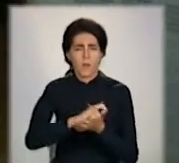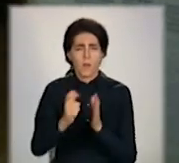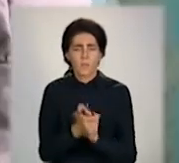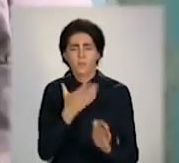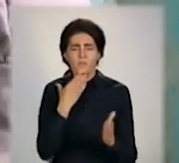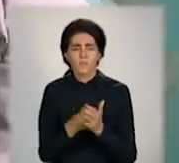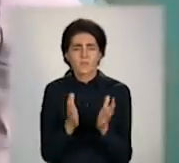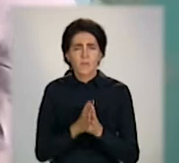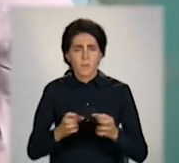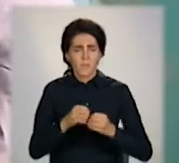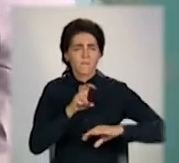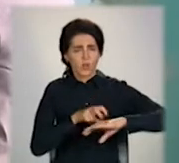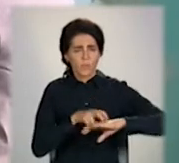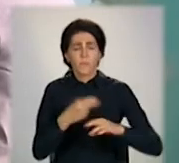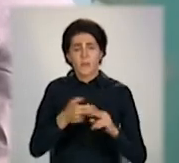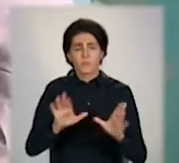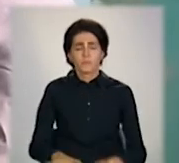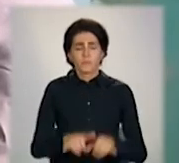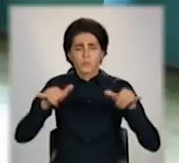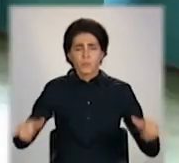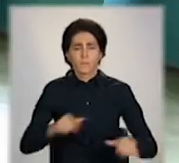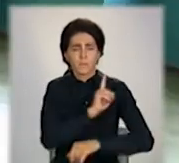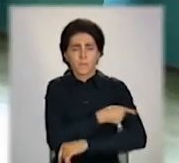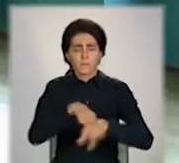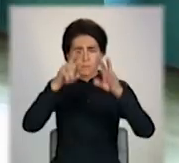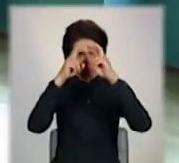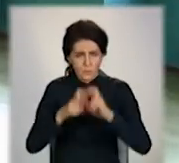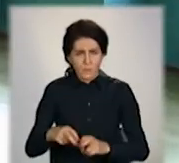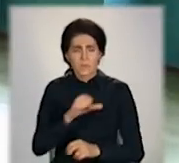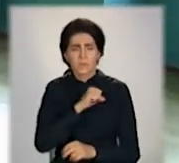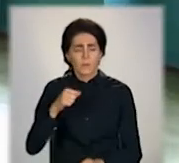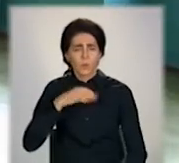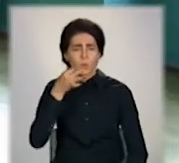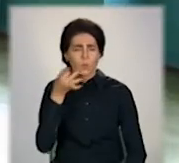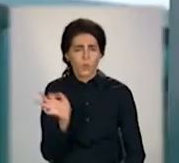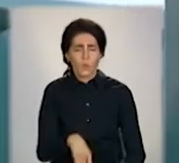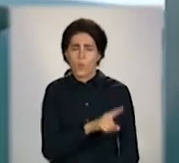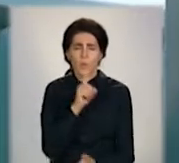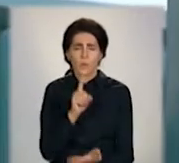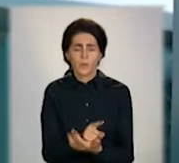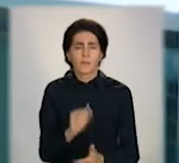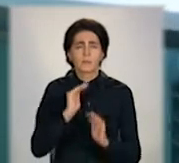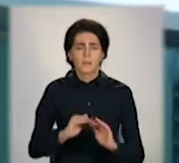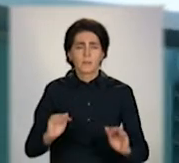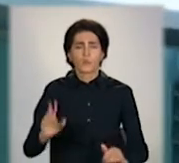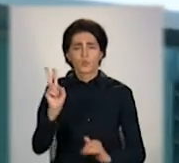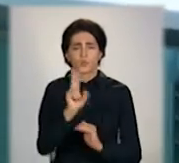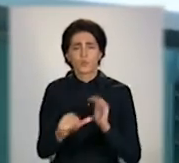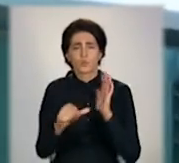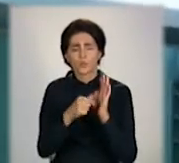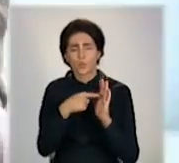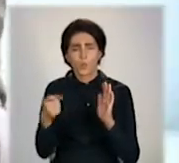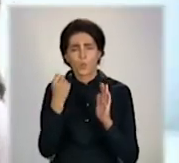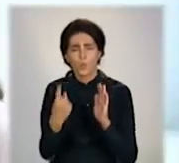свого сімейного лікаря. Розширений медогляд за участю вузьких спеціалістів обов'язковий лише для дітей 6, 11,